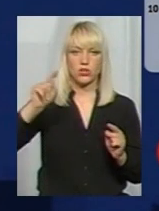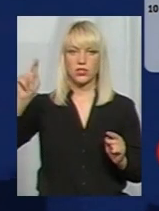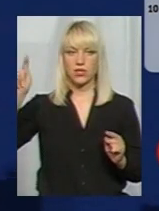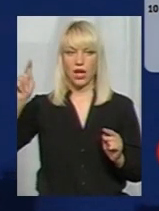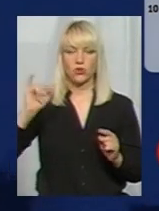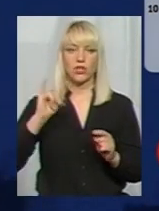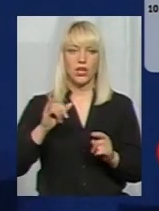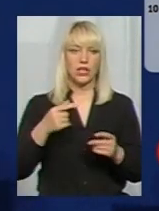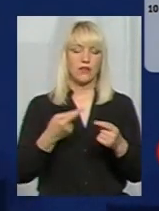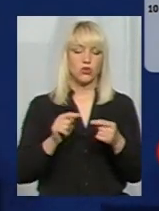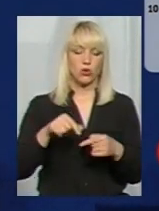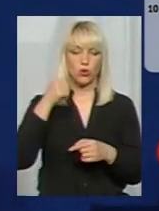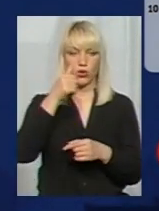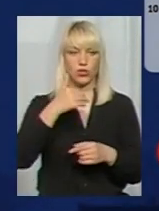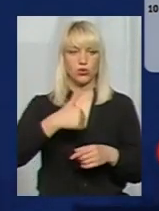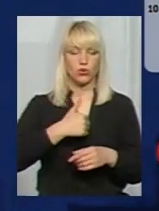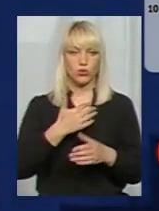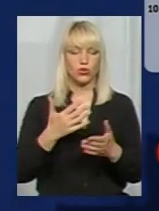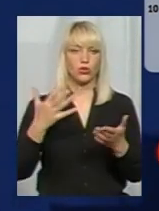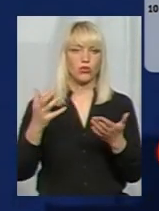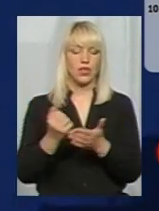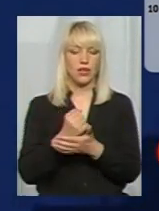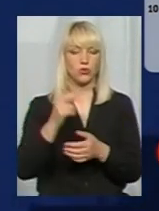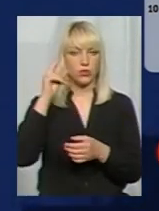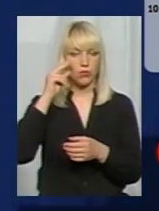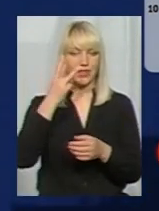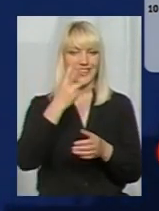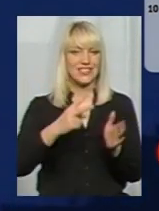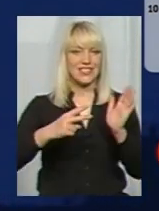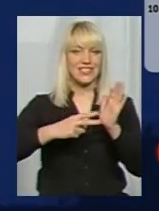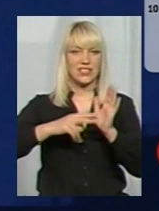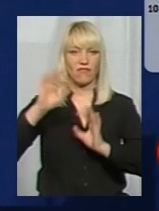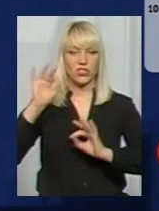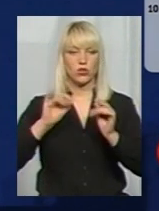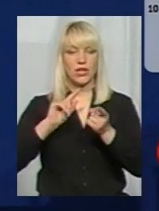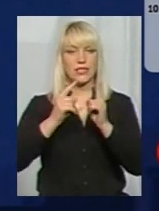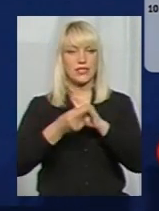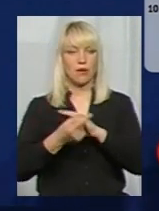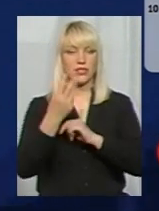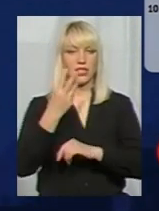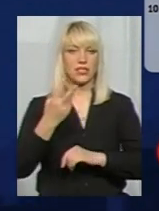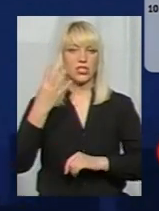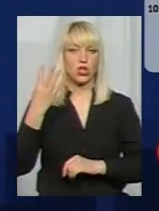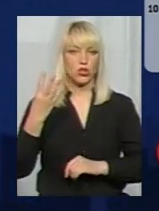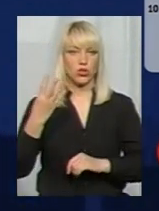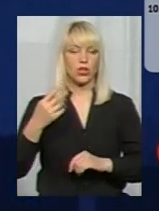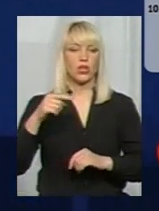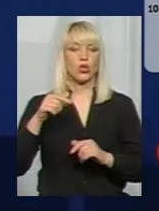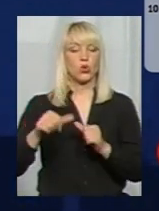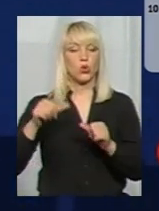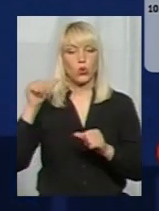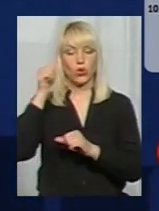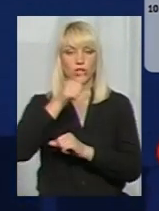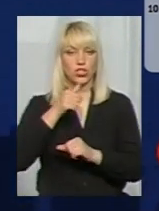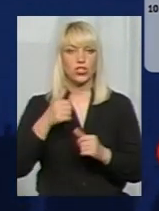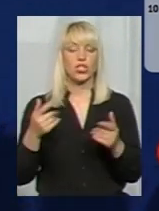наміри досягнути позначки 37% замість 34% торішніх. Скажіть, будь ласка, за